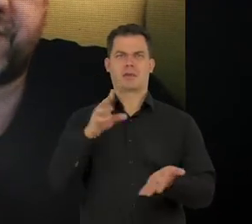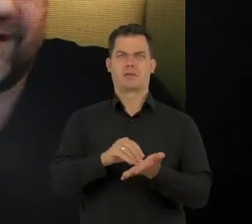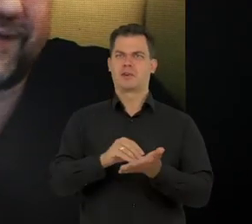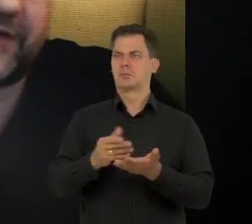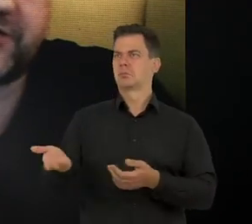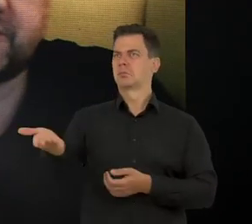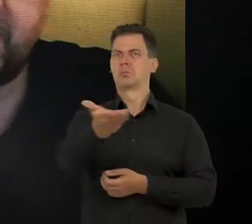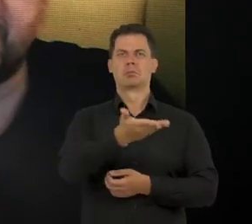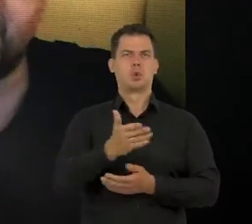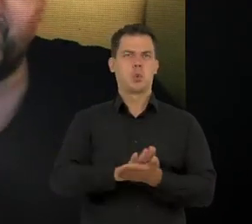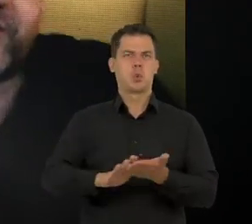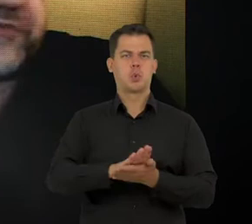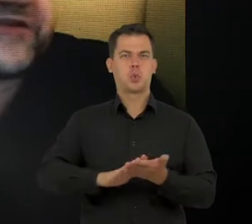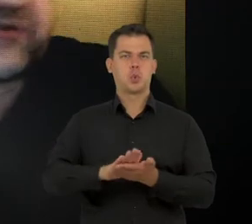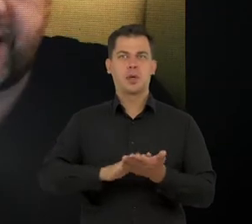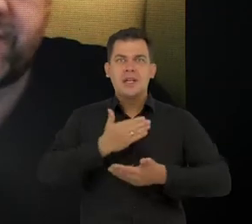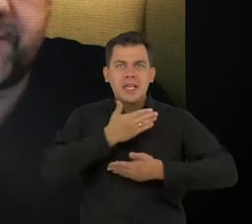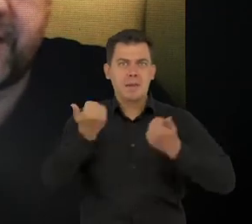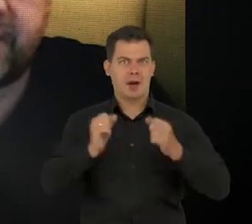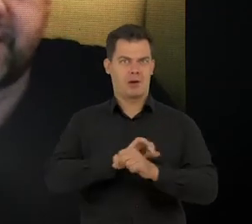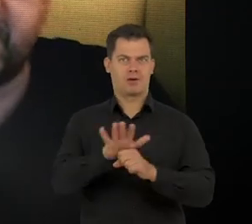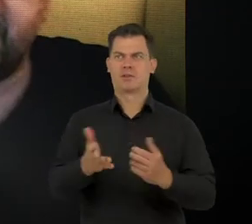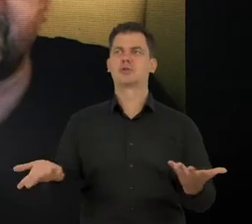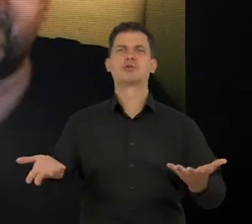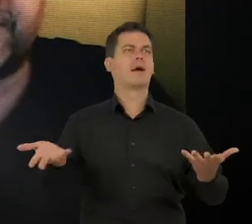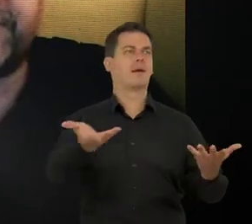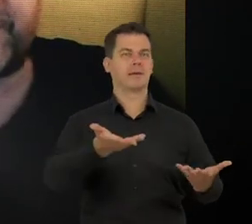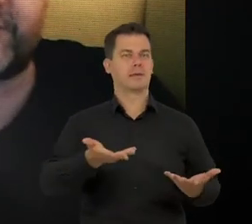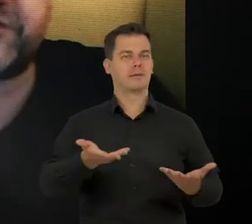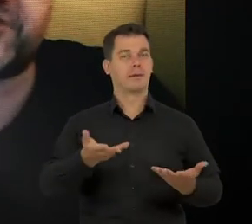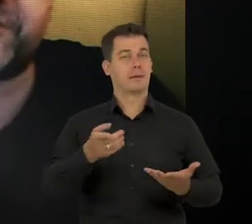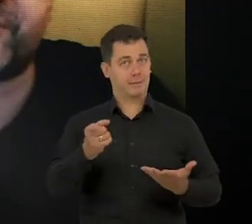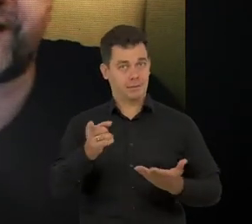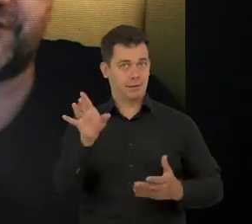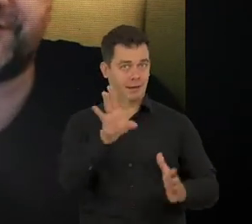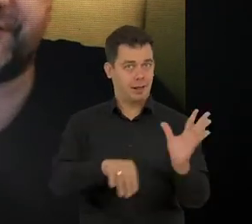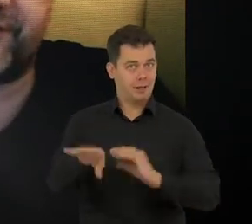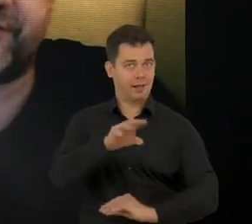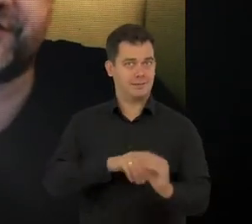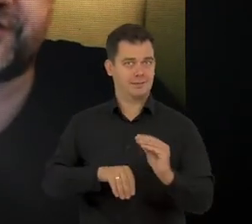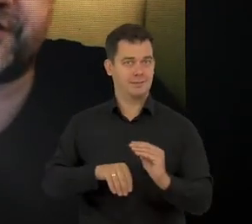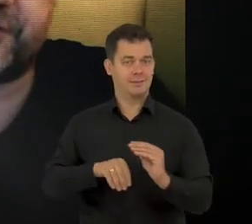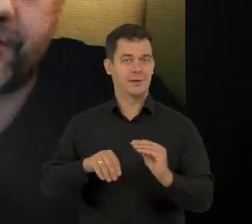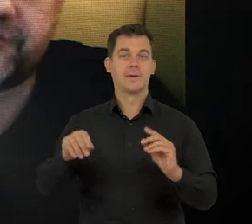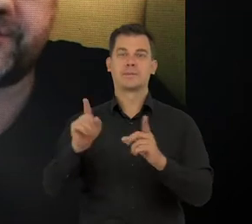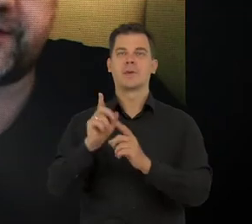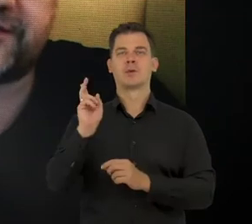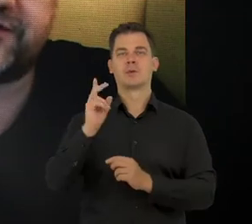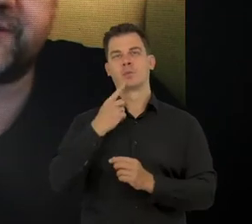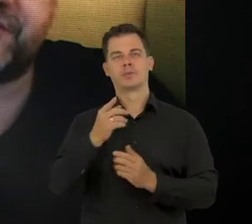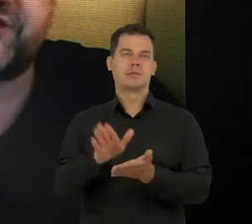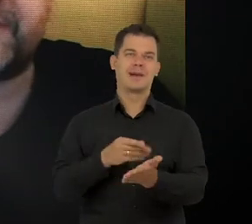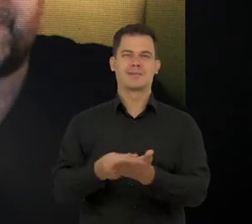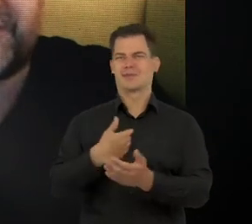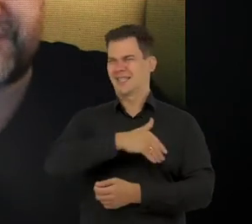doświadczeniu, migry najczęściej, no i mówią, przecież tego nie ma. Można sobie wyobrazić również, że ludzie by